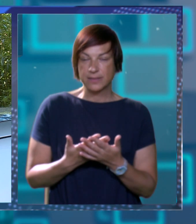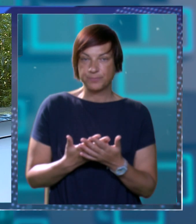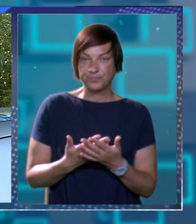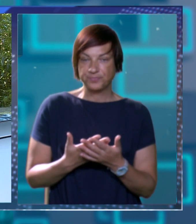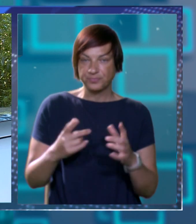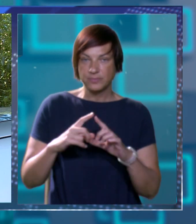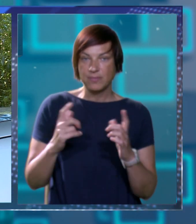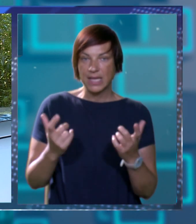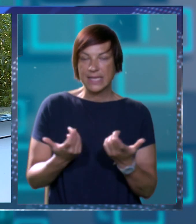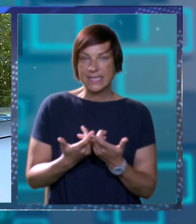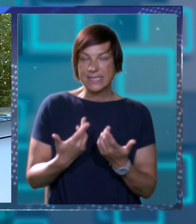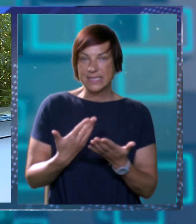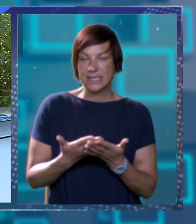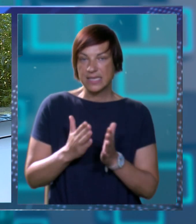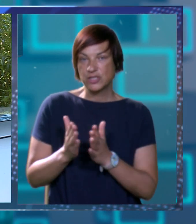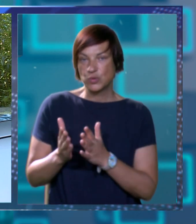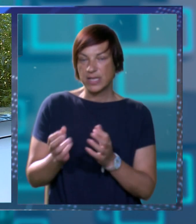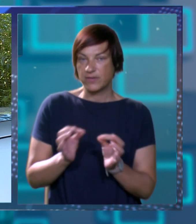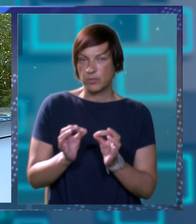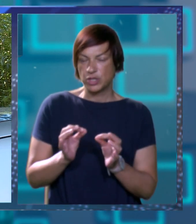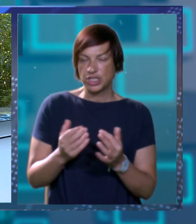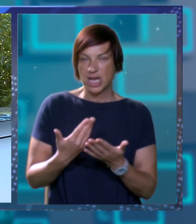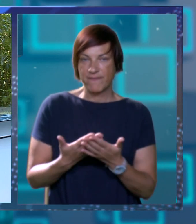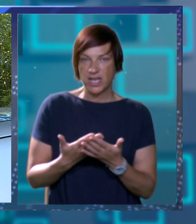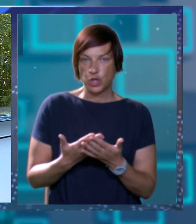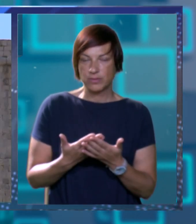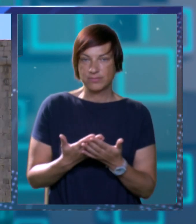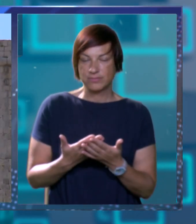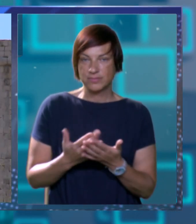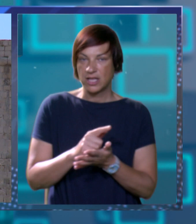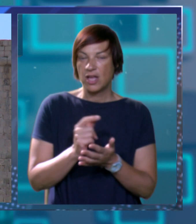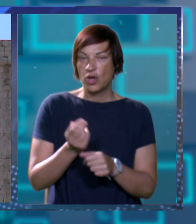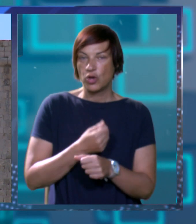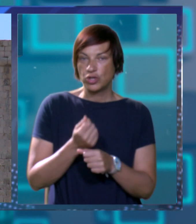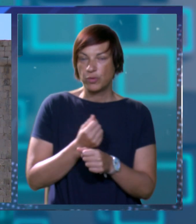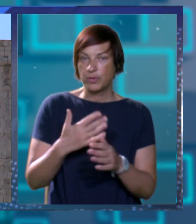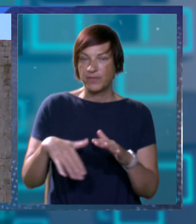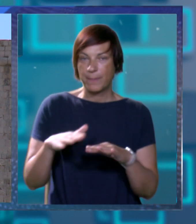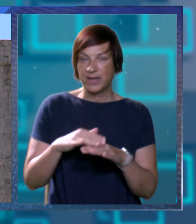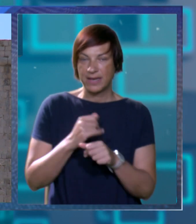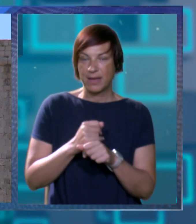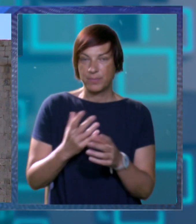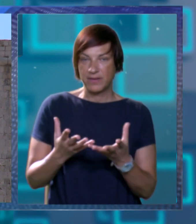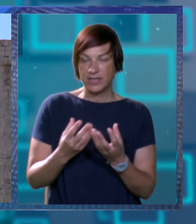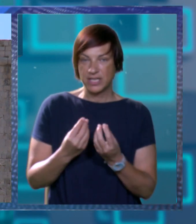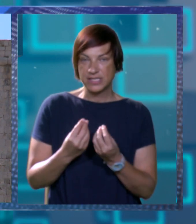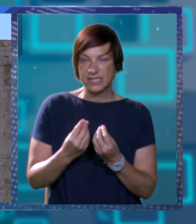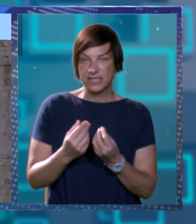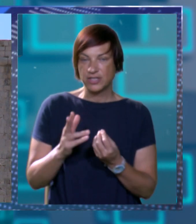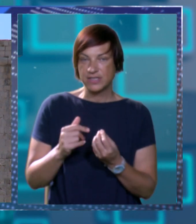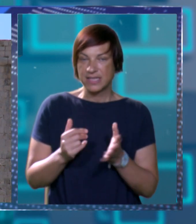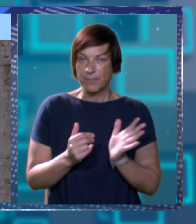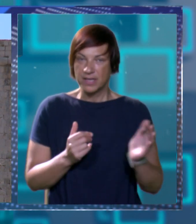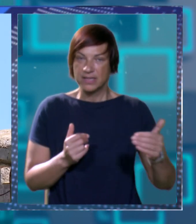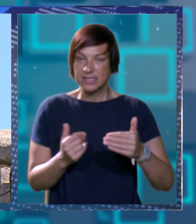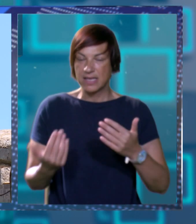dobro ovaj zidine su znači u redovitom održavanju tu od obnova neki pretjeran dobro napravilo se dosta pa jeste imate zapadno